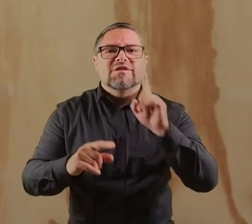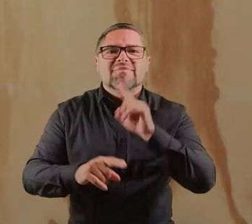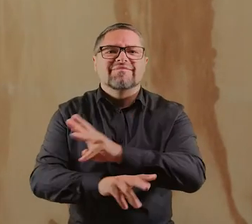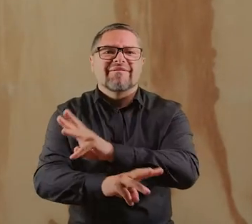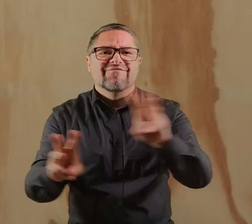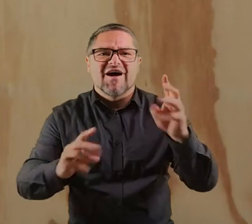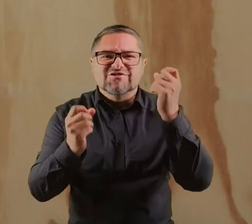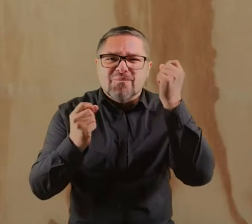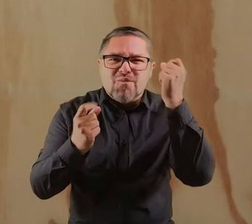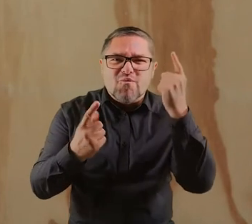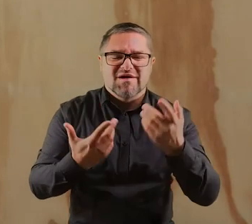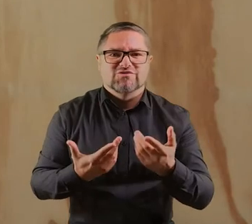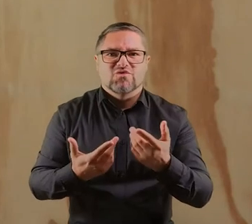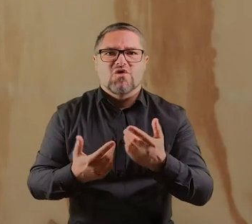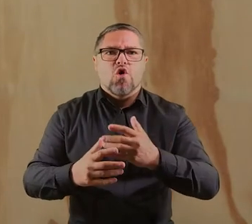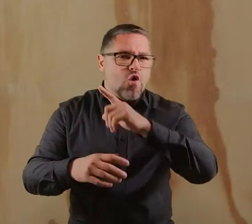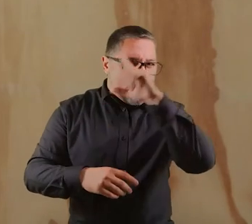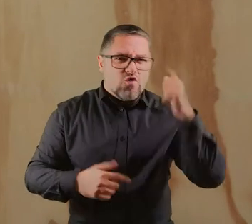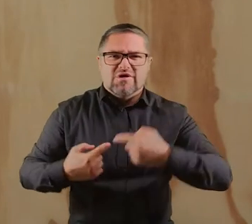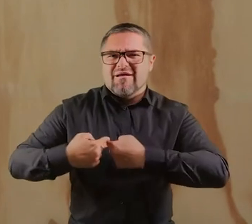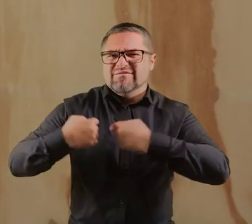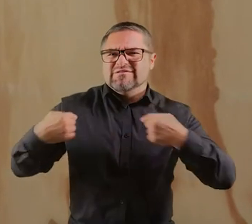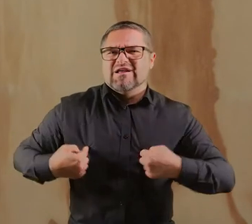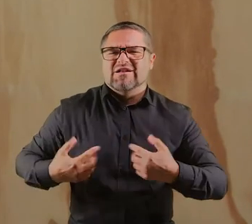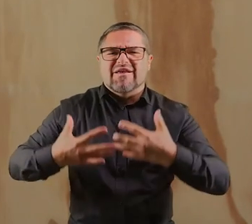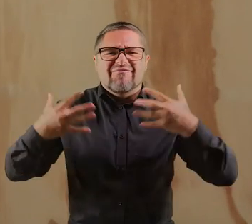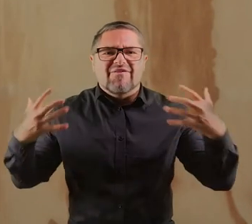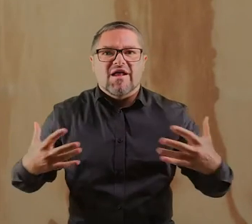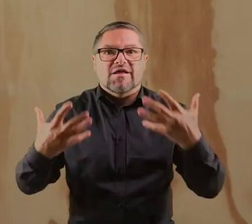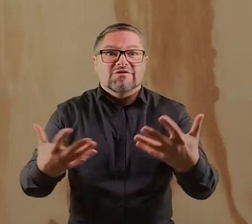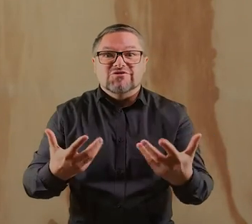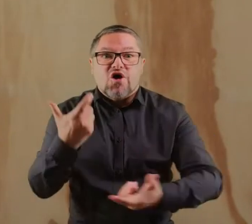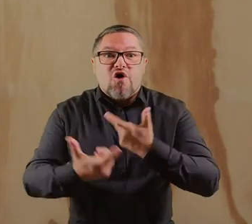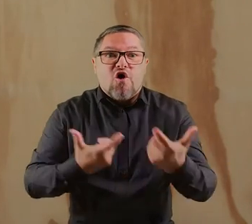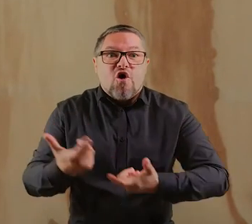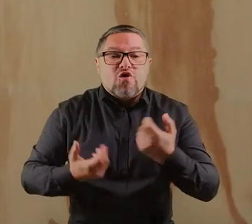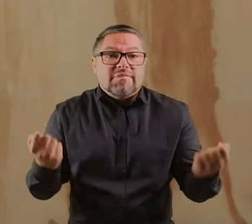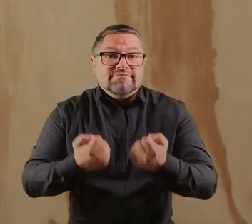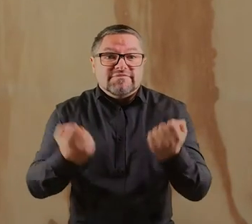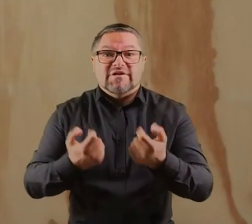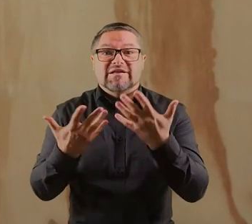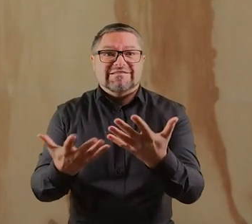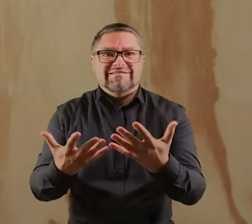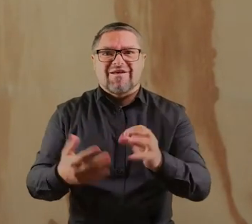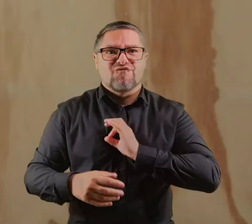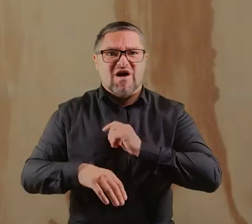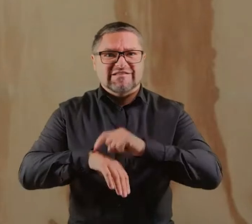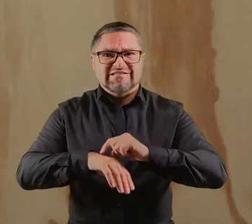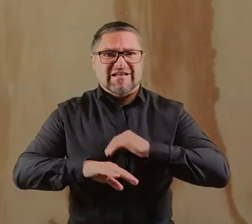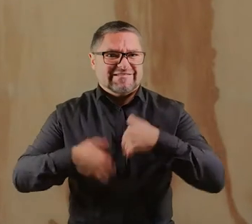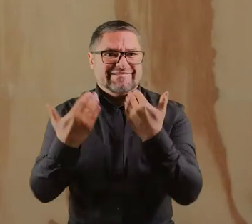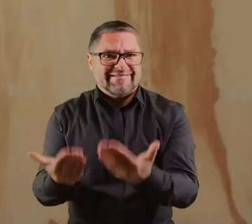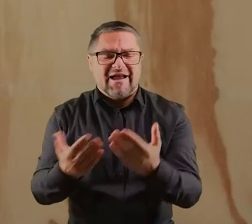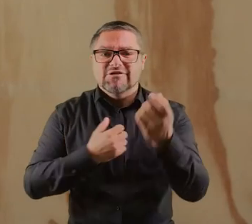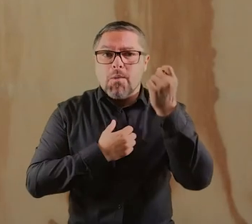ponieważ są to oddolne Państwa inicjatywy. Ludzi o wielkich sercach, którzy chcą zaangażować się, którzy chcą poświęcić